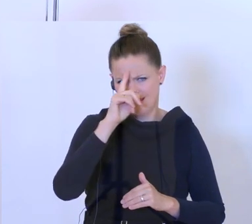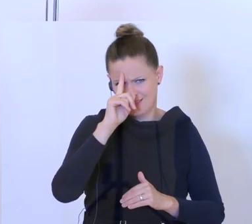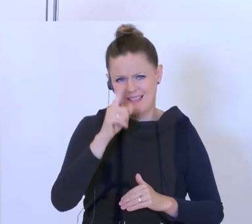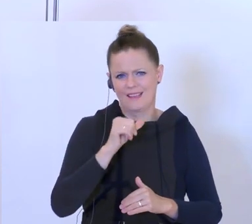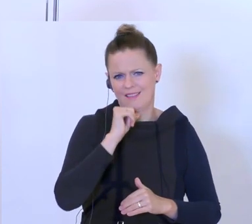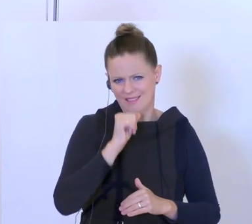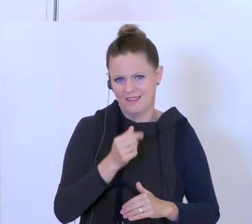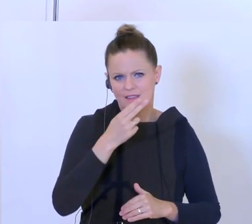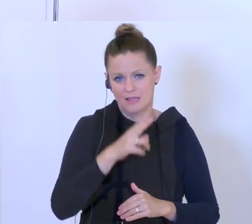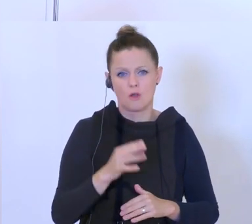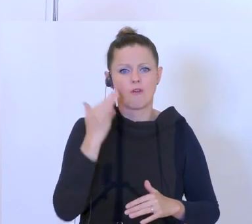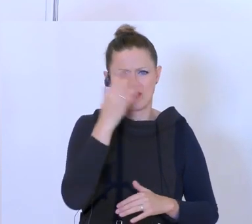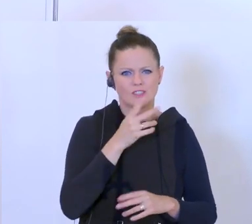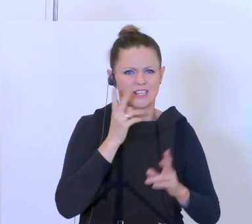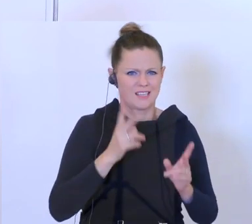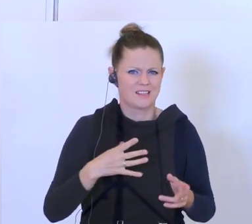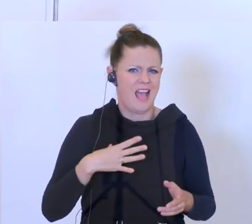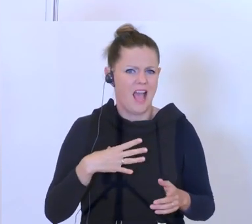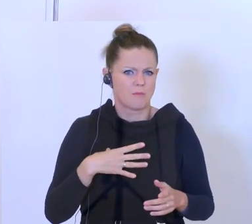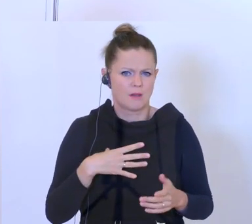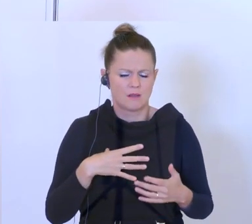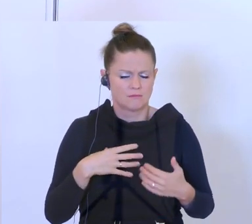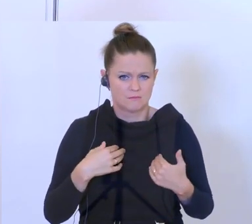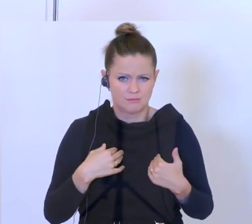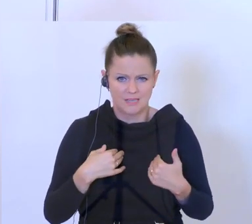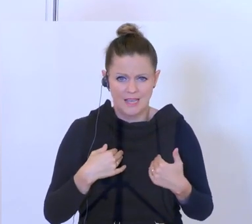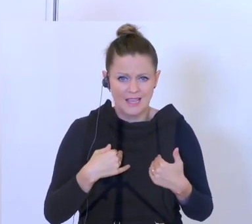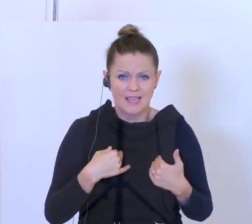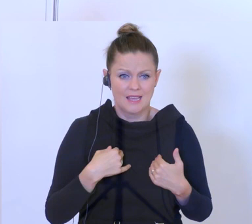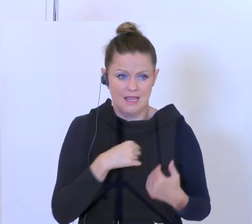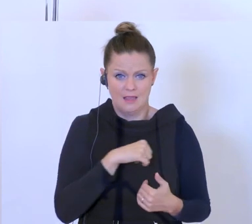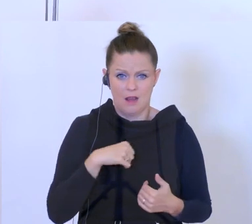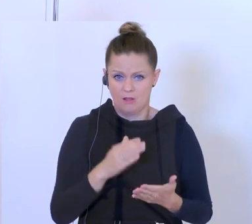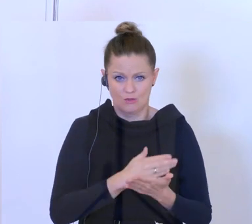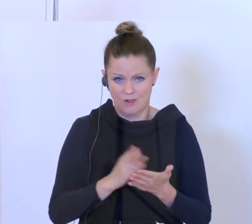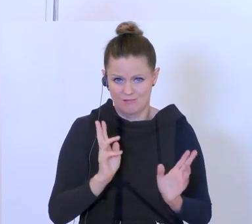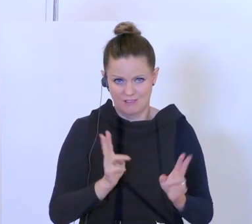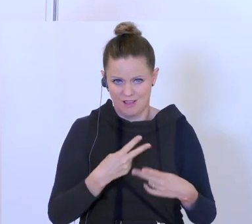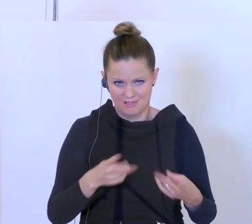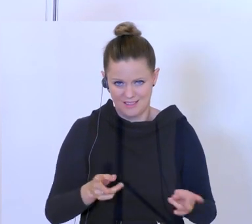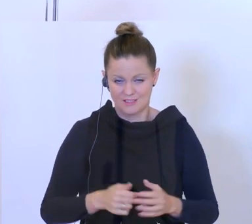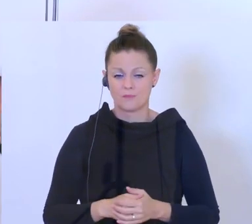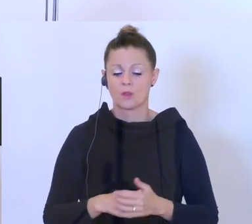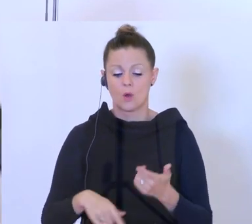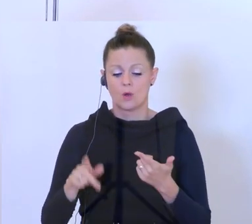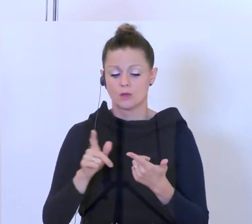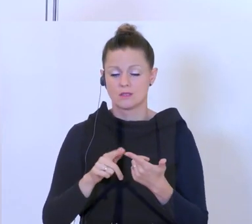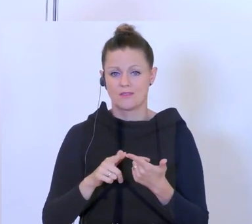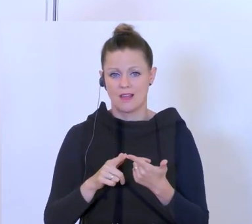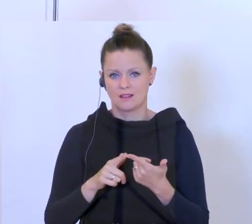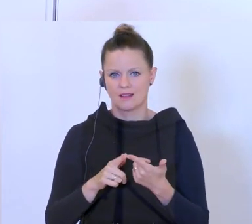ist vorstellbar, aber nicht auf meine alleinige Weisheit reduziert. Das zweite ist die